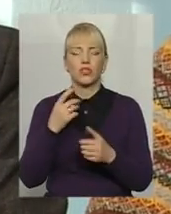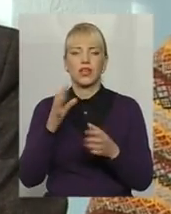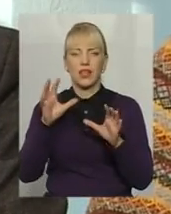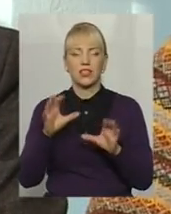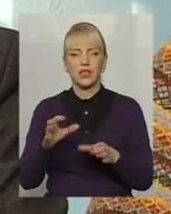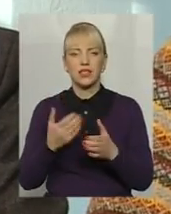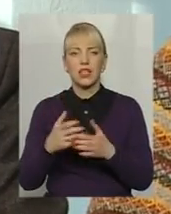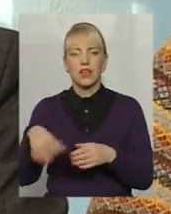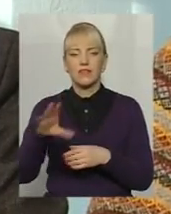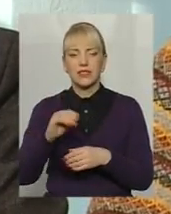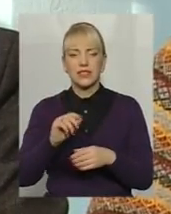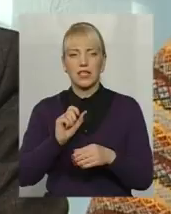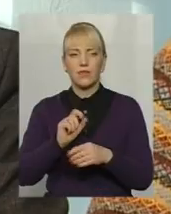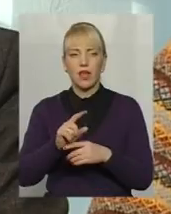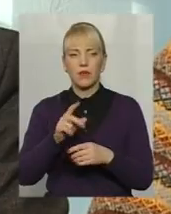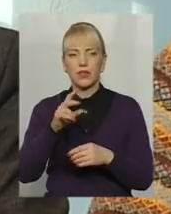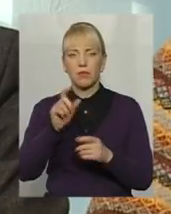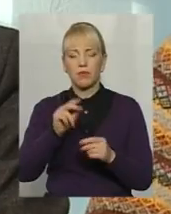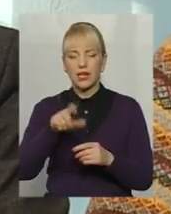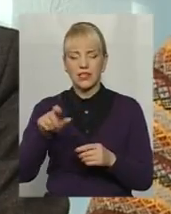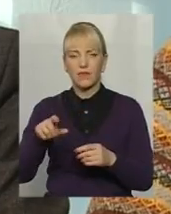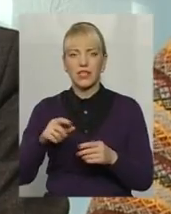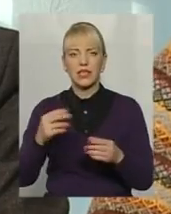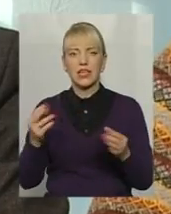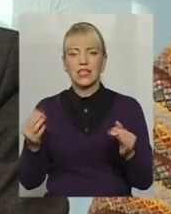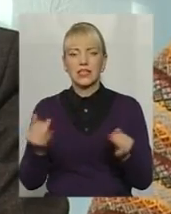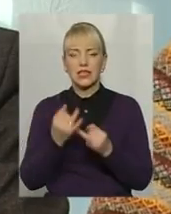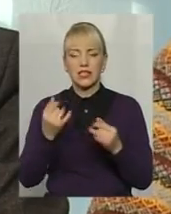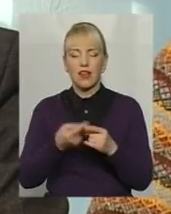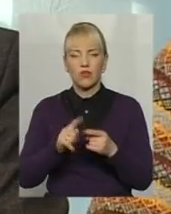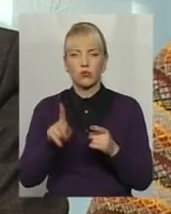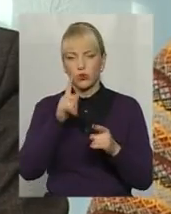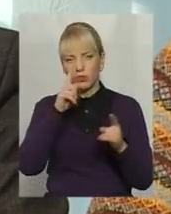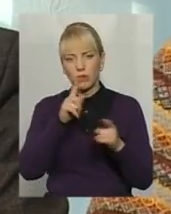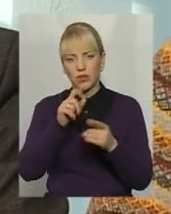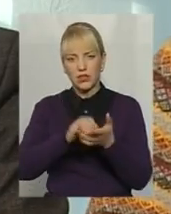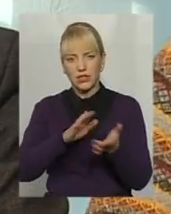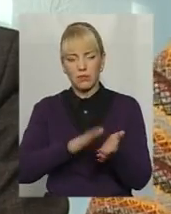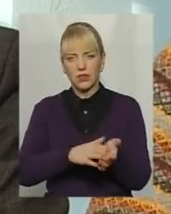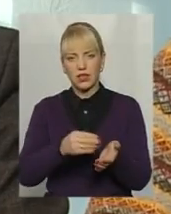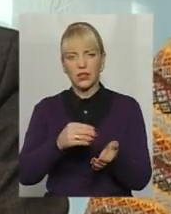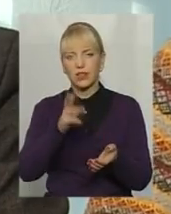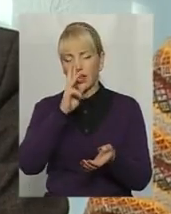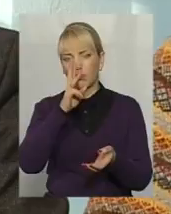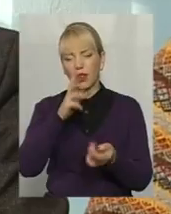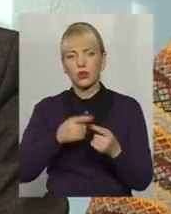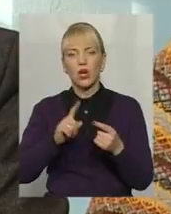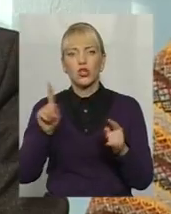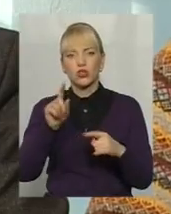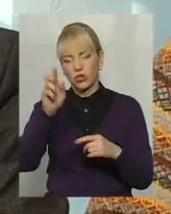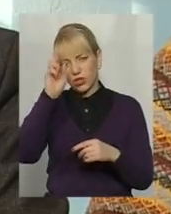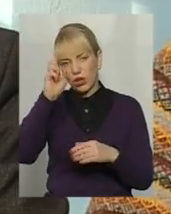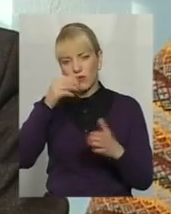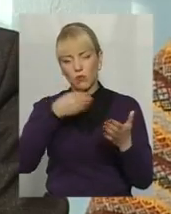роботодавця до найману працівника зацікавлені в тому, щоб мінімізувати, не легалізувати заробітну плату. То, що по державних бюджетних